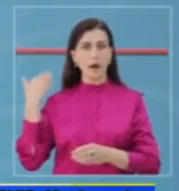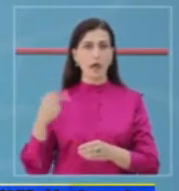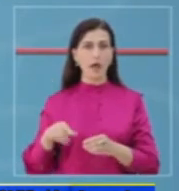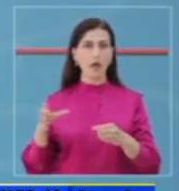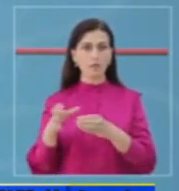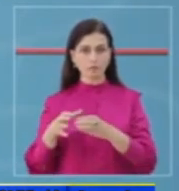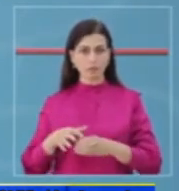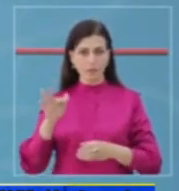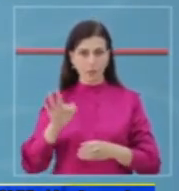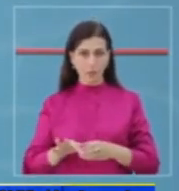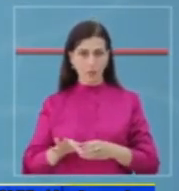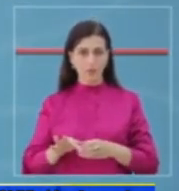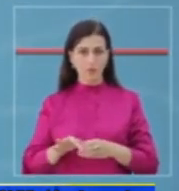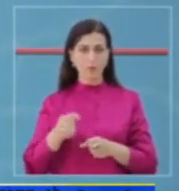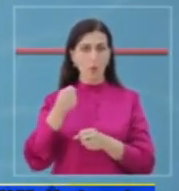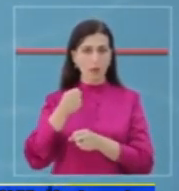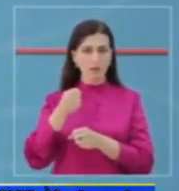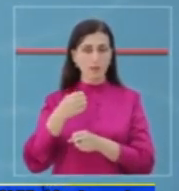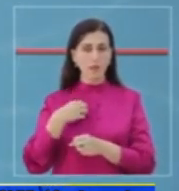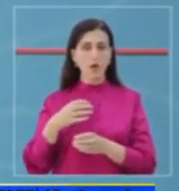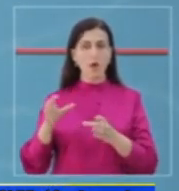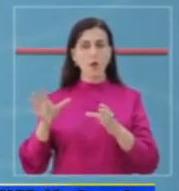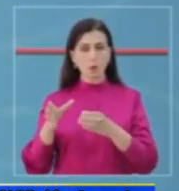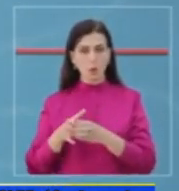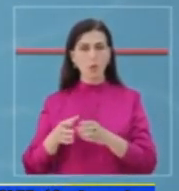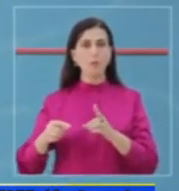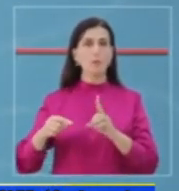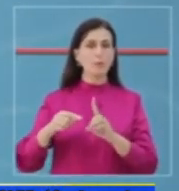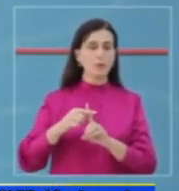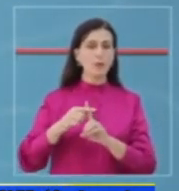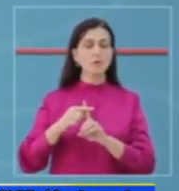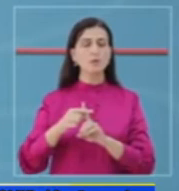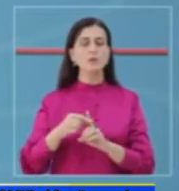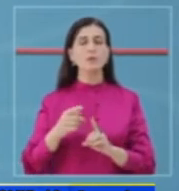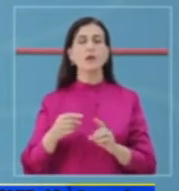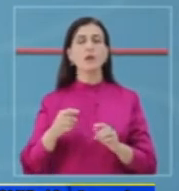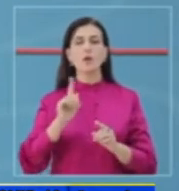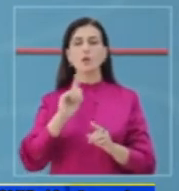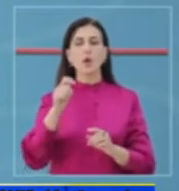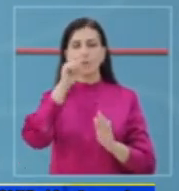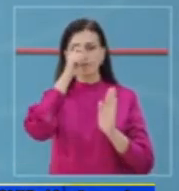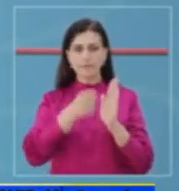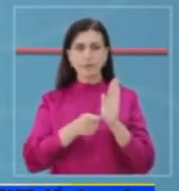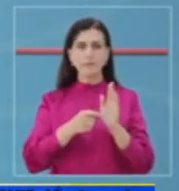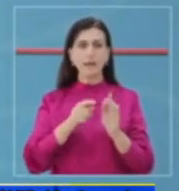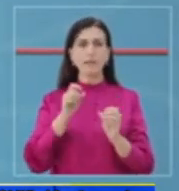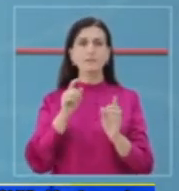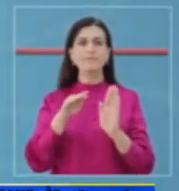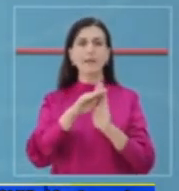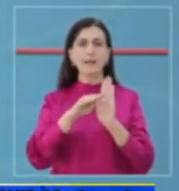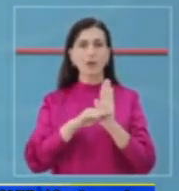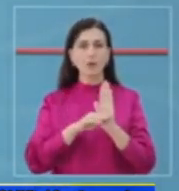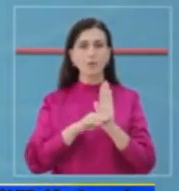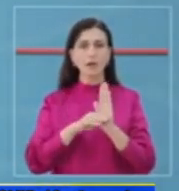cilat ka ndodhur kohë të fundit, po jo vetëm grumbullimeve, po dhe shkak i mos respektimeve të